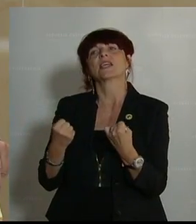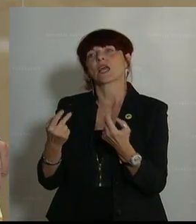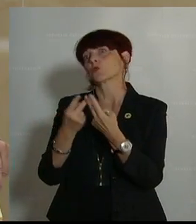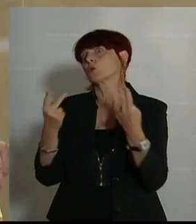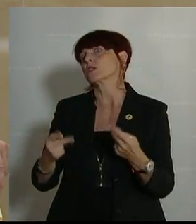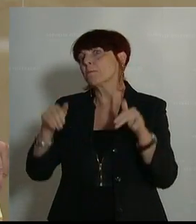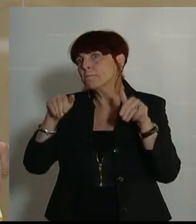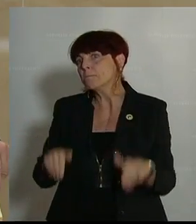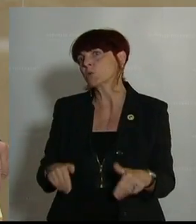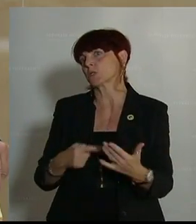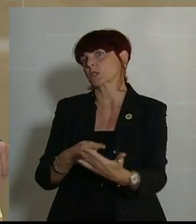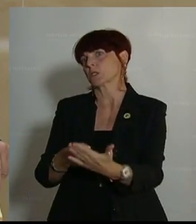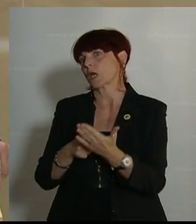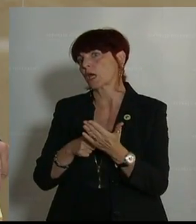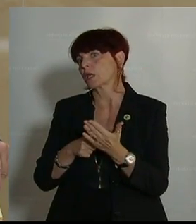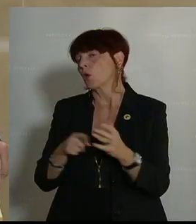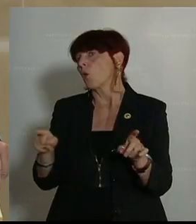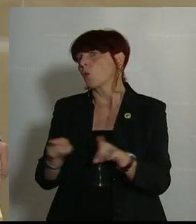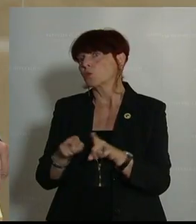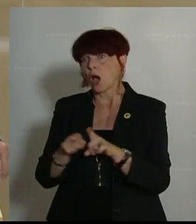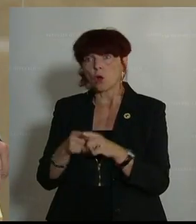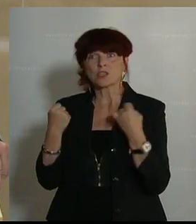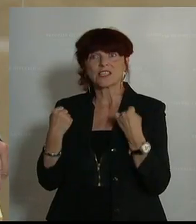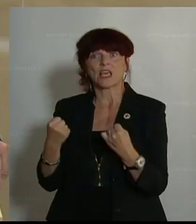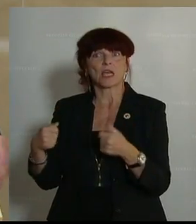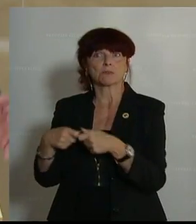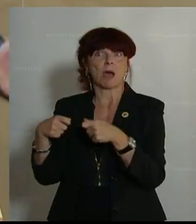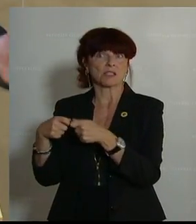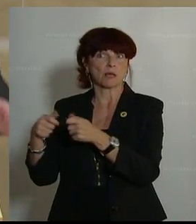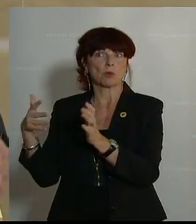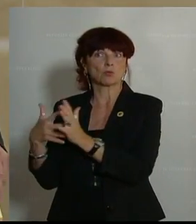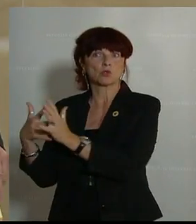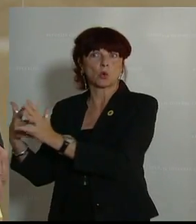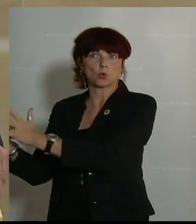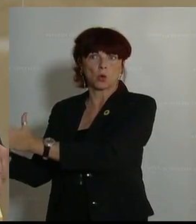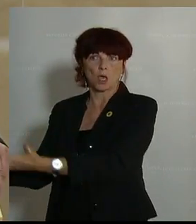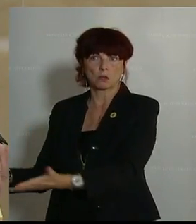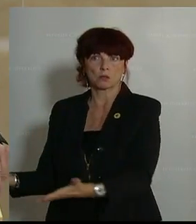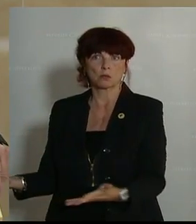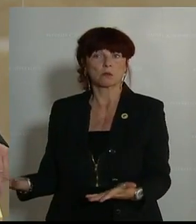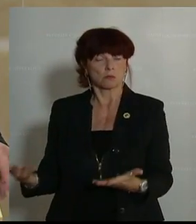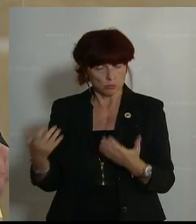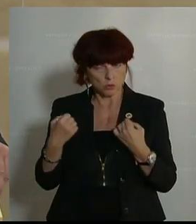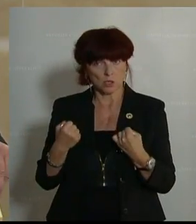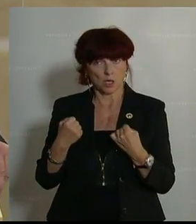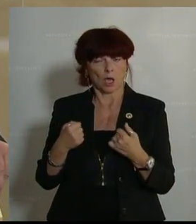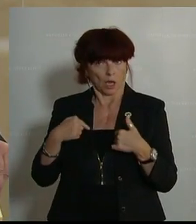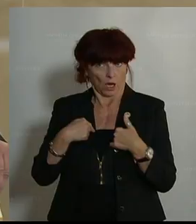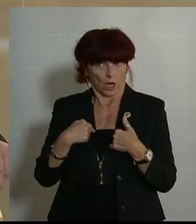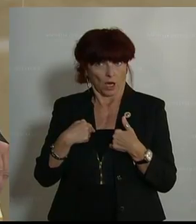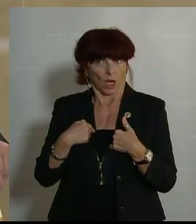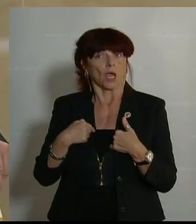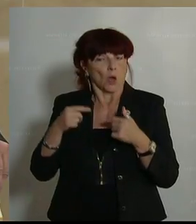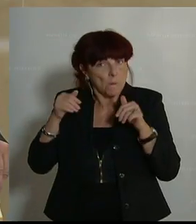muss. Und auch die Kontrolle der Sicherheitsmaßnahmen müssen gewährleistet werden. Ich kann derzeit nicht ausschließen, dass, obwohl es eigentlich